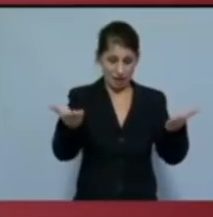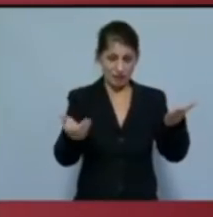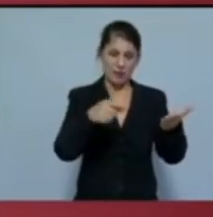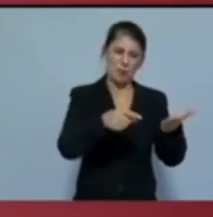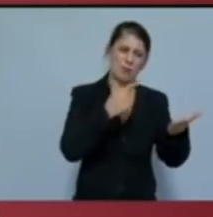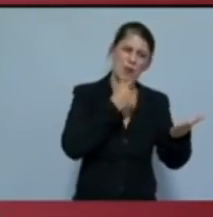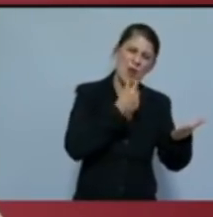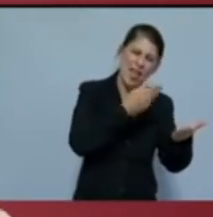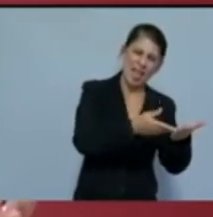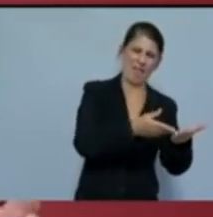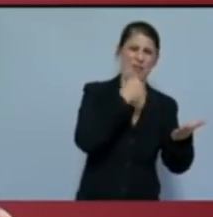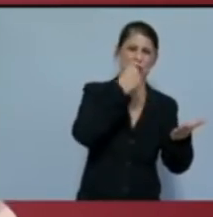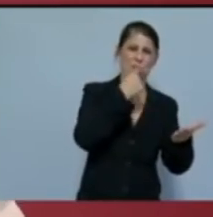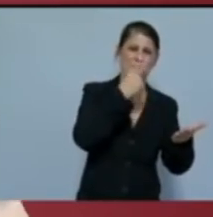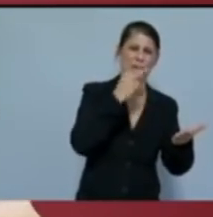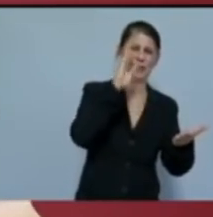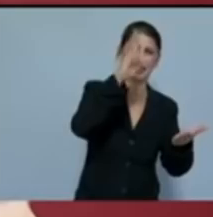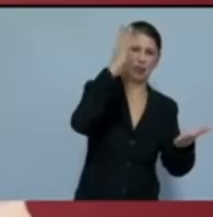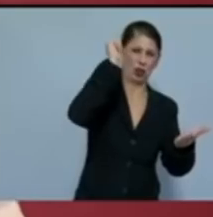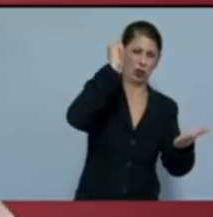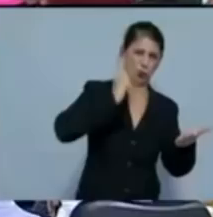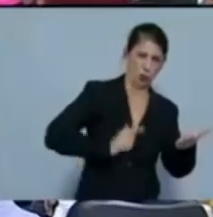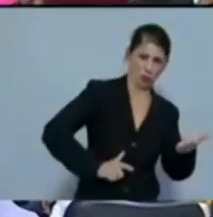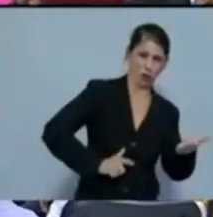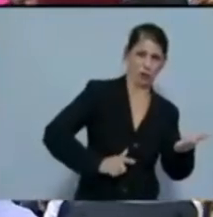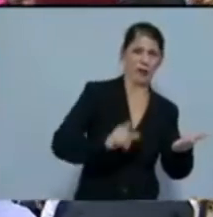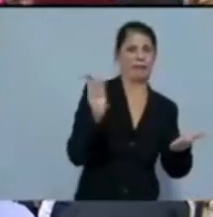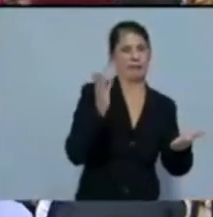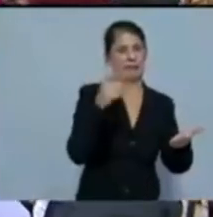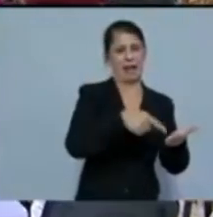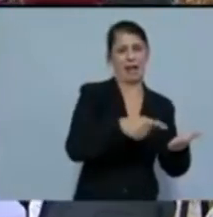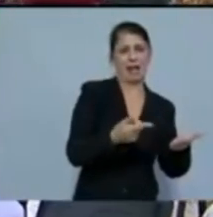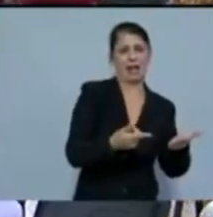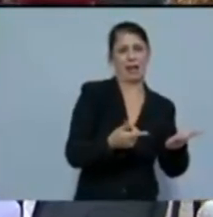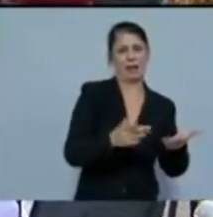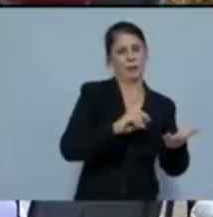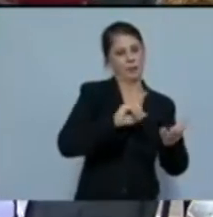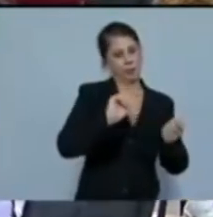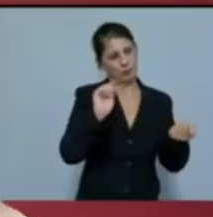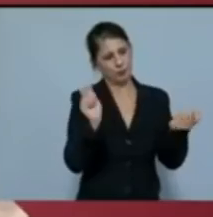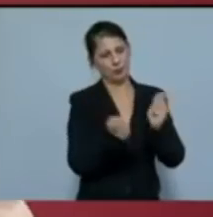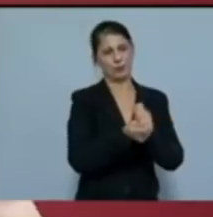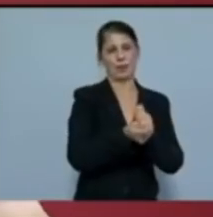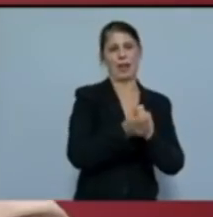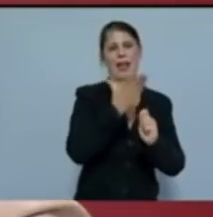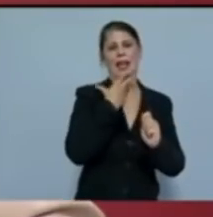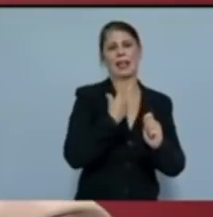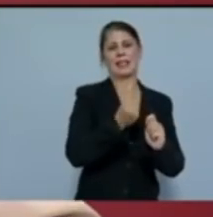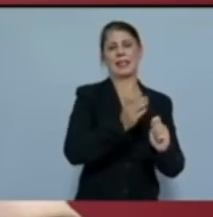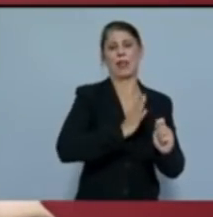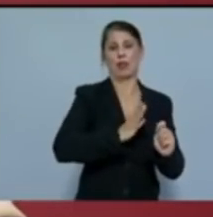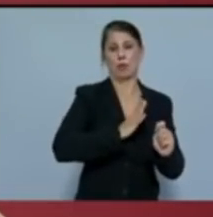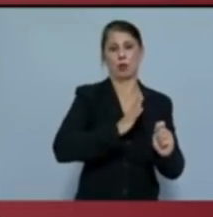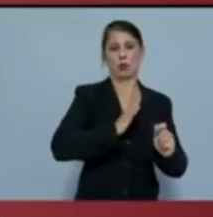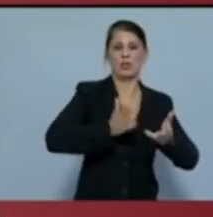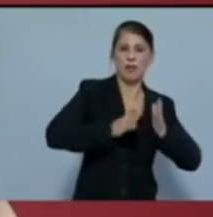ανώδυνη μορφή της δικτατορίας του κεφαλαίου του δίθεν εξανθρωπισμού της βαρβαρότητας αυτού του